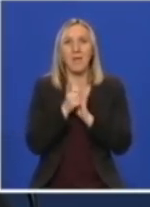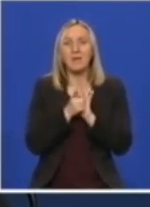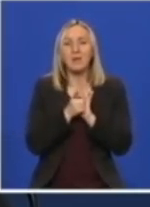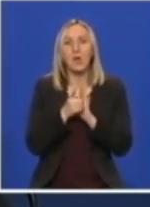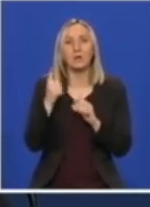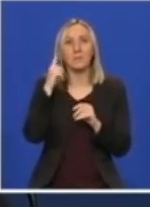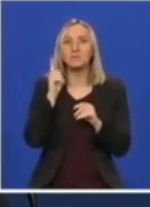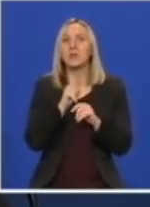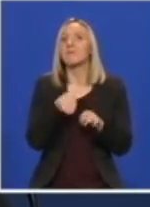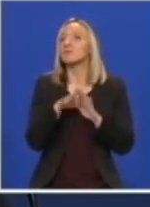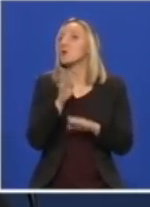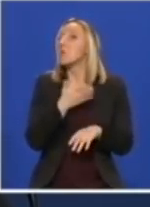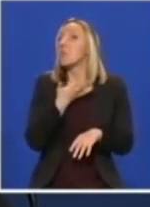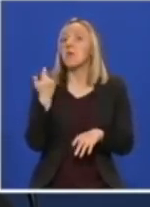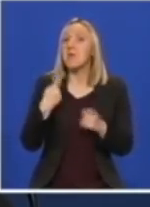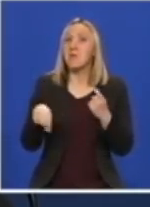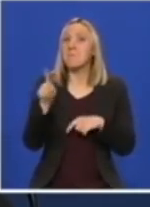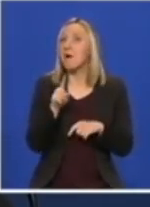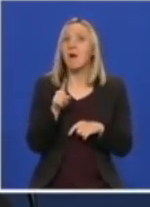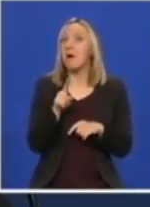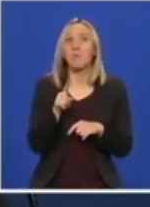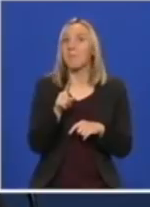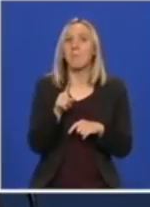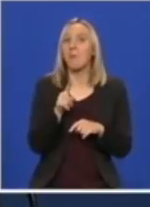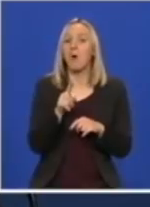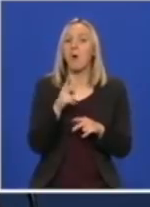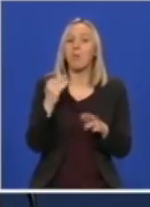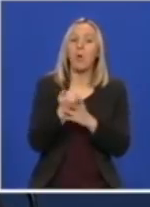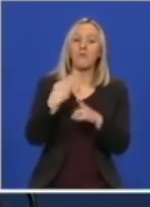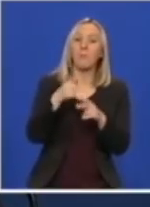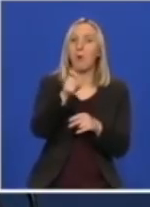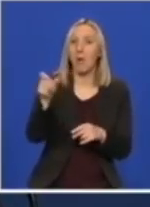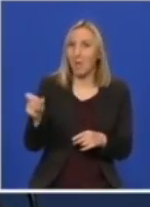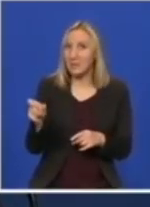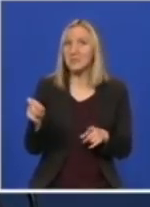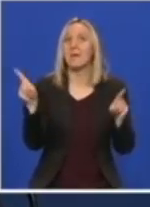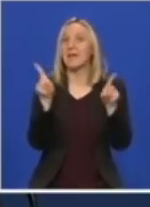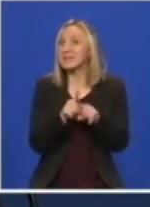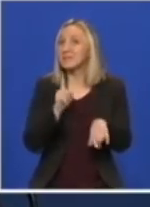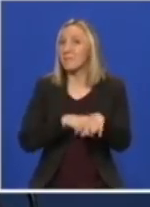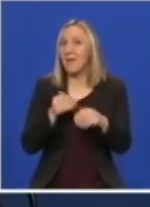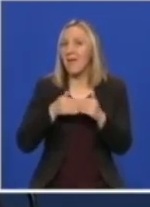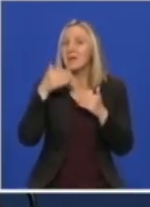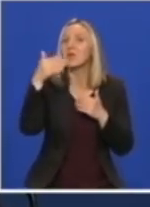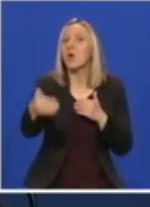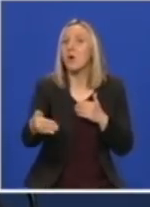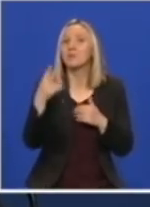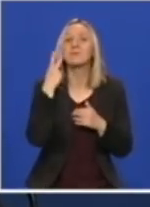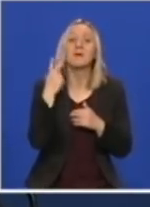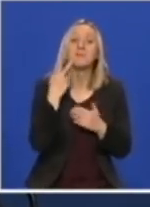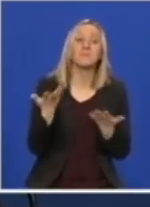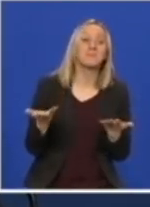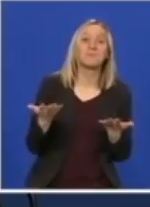nemamo taj uzlazni trend, pa nakon toga također treba da sledi makar toliki vremenski period da vidimo gde